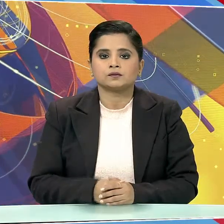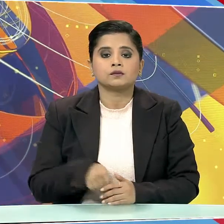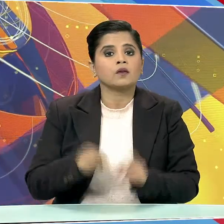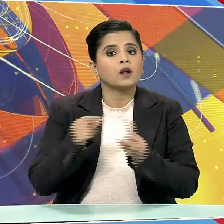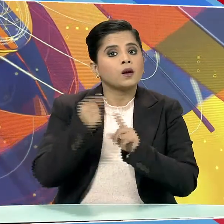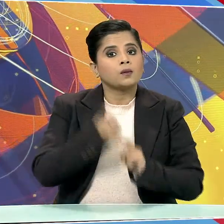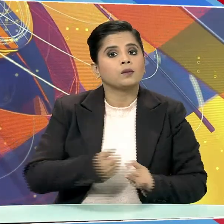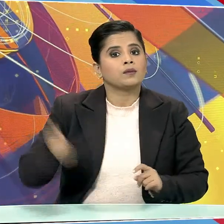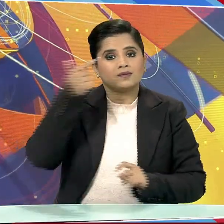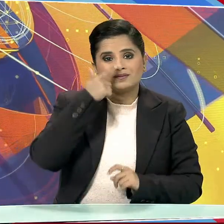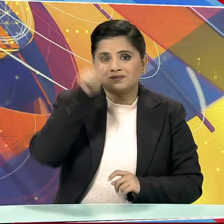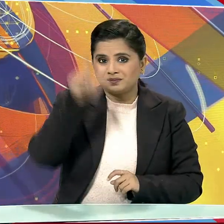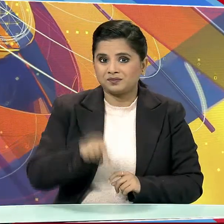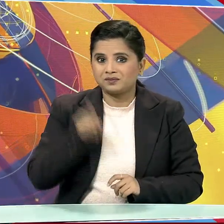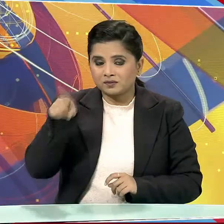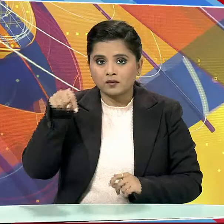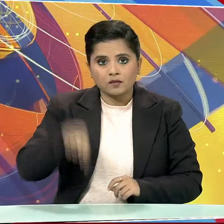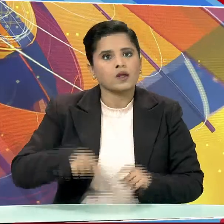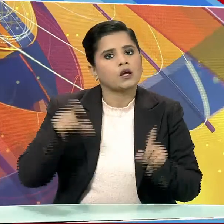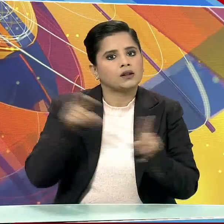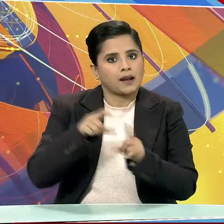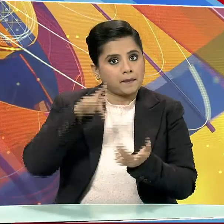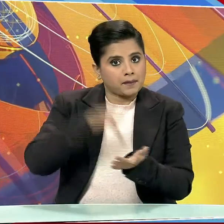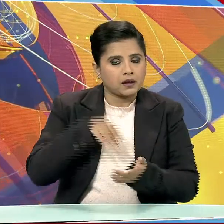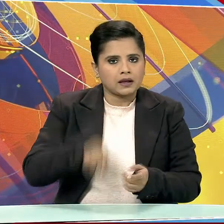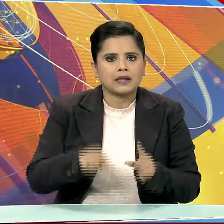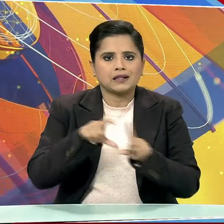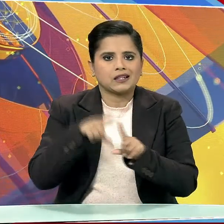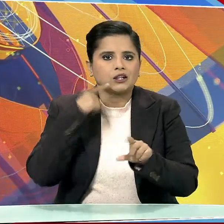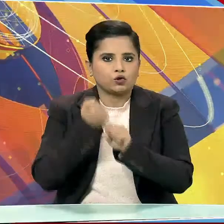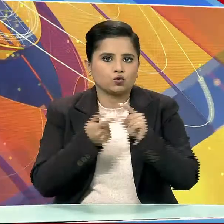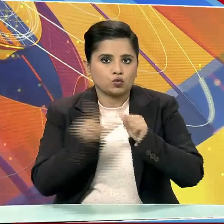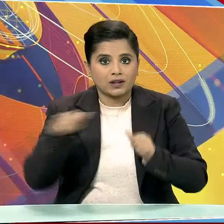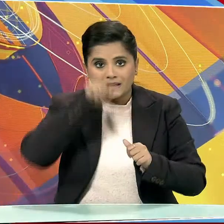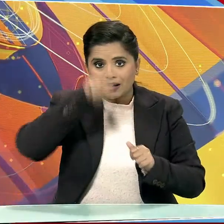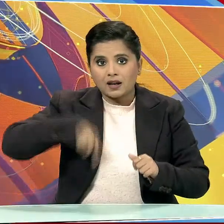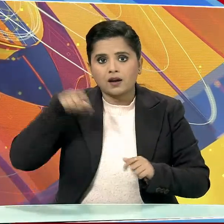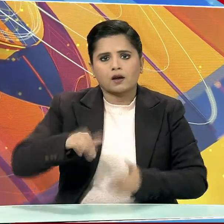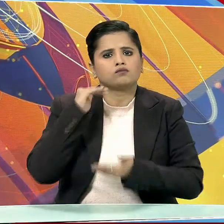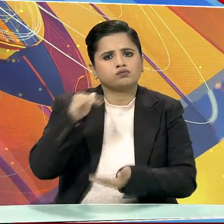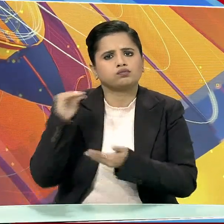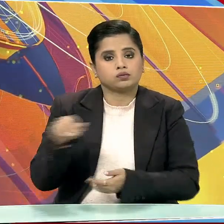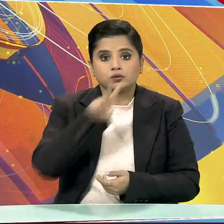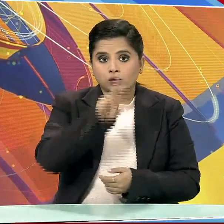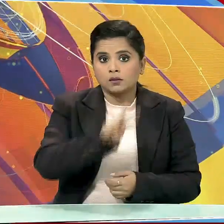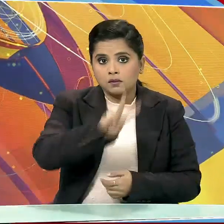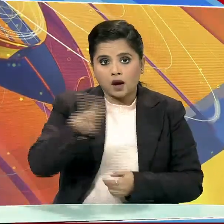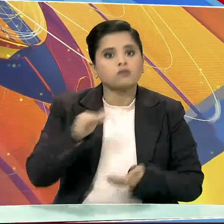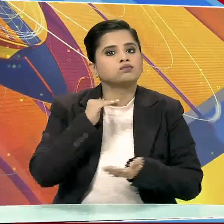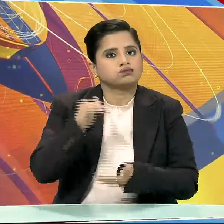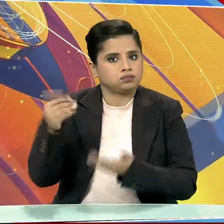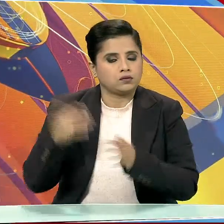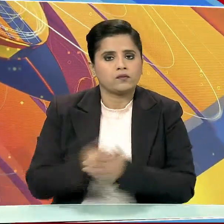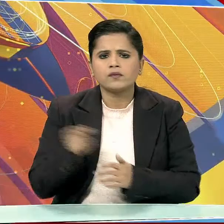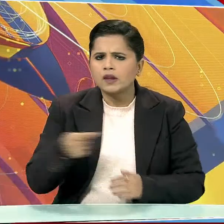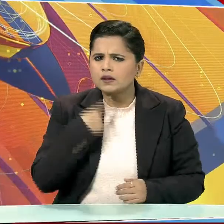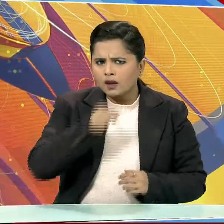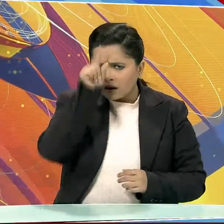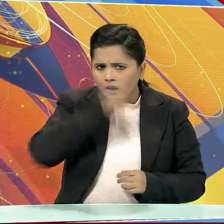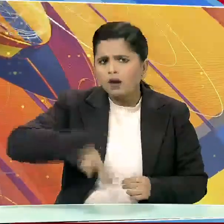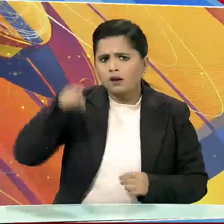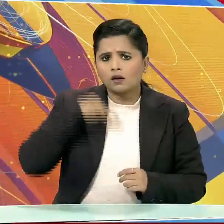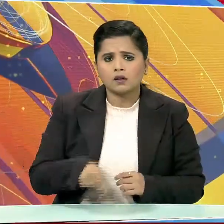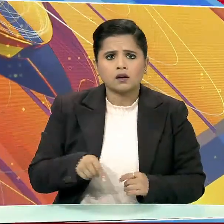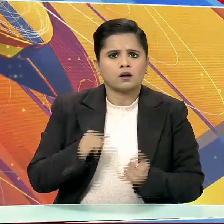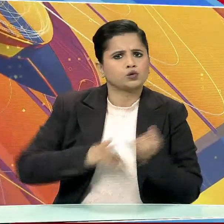राष्टपती द्रोपदी मुर्वू ने नई दिल्ली में डिजटल इंडिया पुरुसकार 2022 प्रदान किये कहा भारत ने